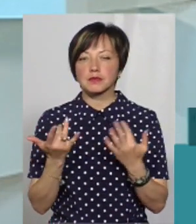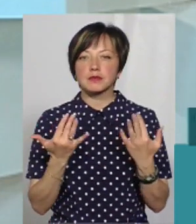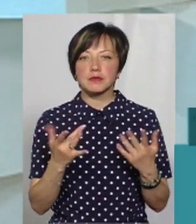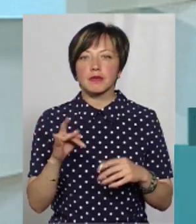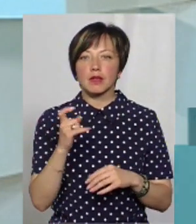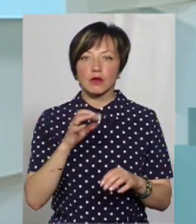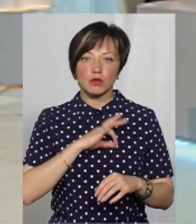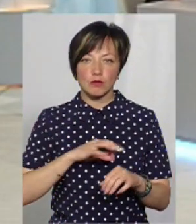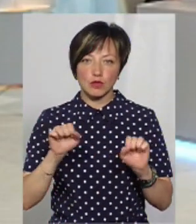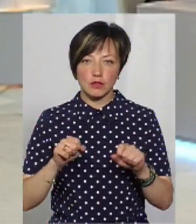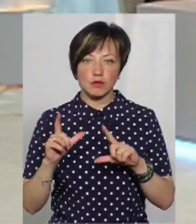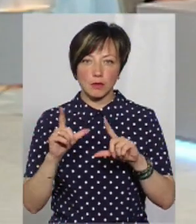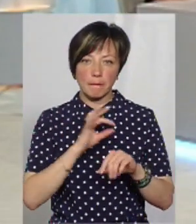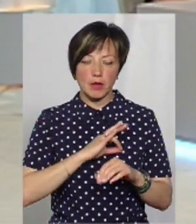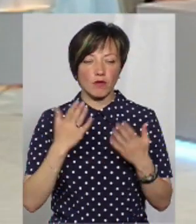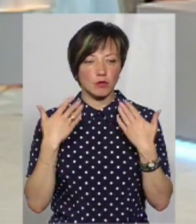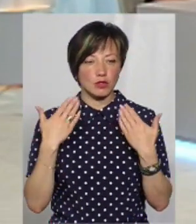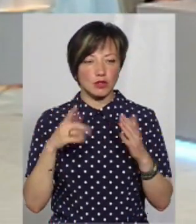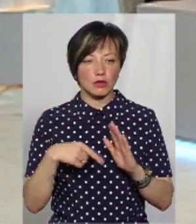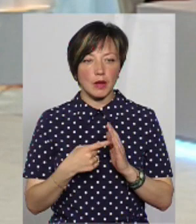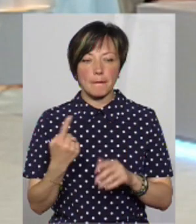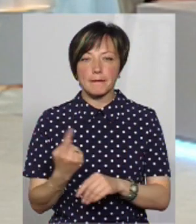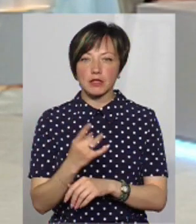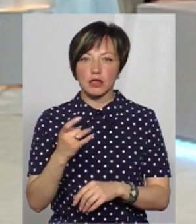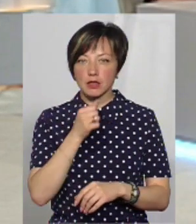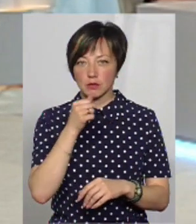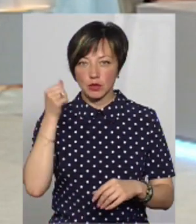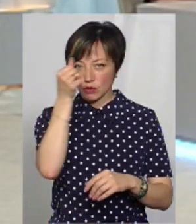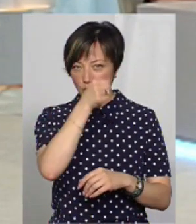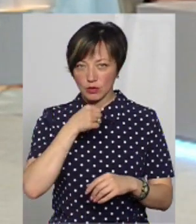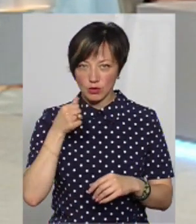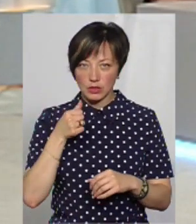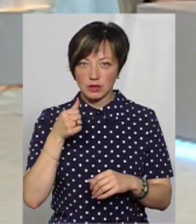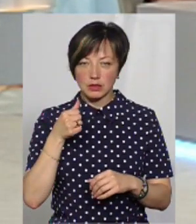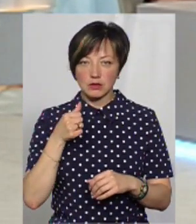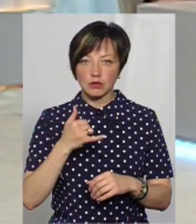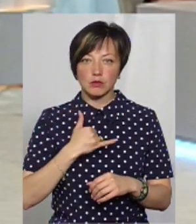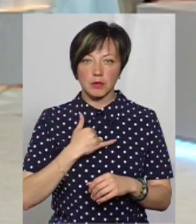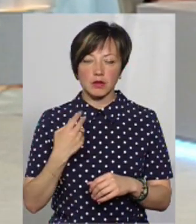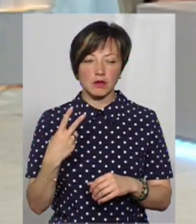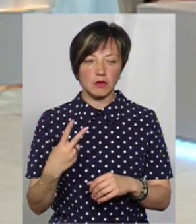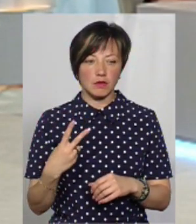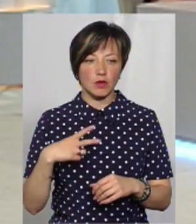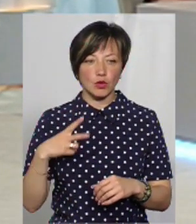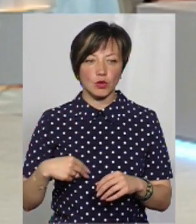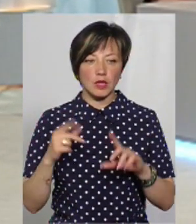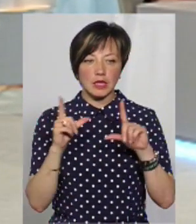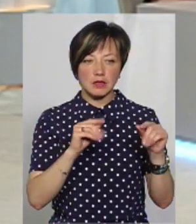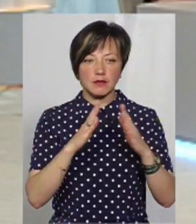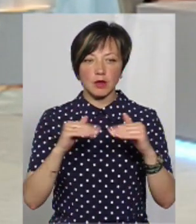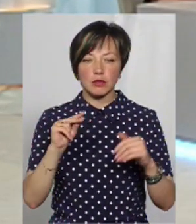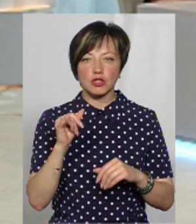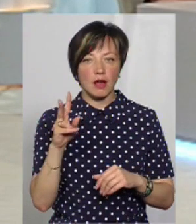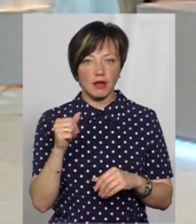скільки разів користувалися можливістю пільгового відпочинку? Перший раз в минулому році в мене двоє моїх донюк їздили в